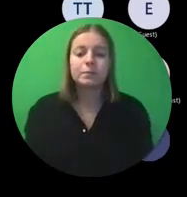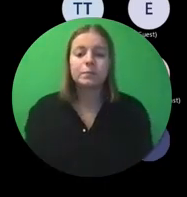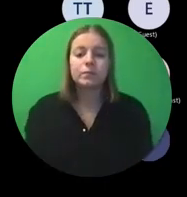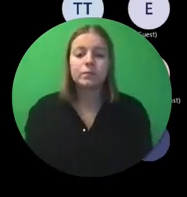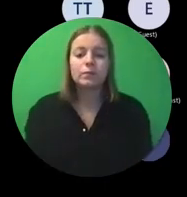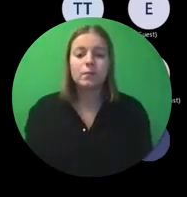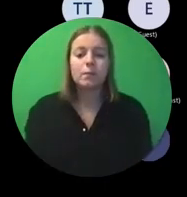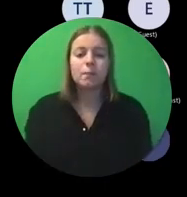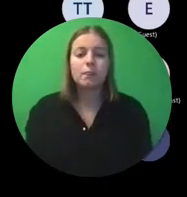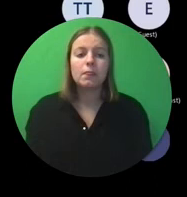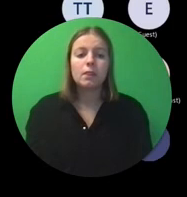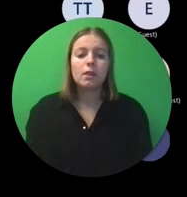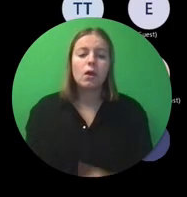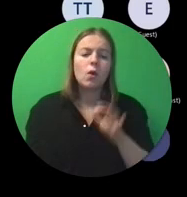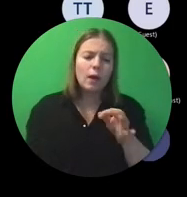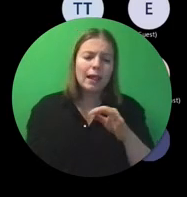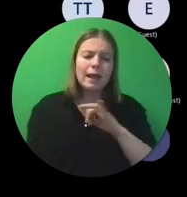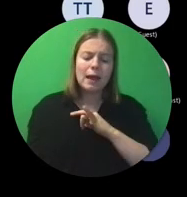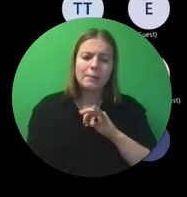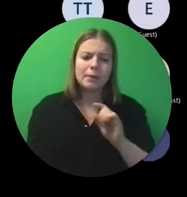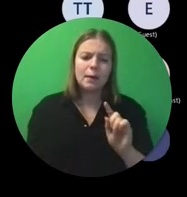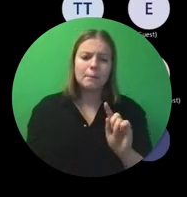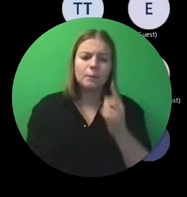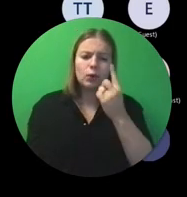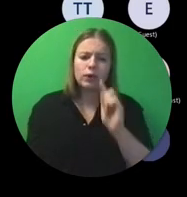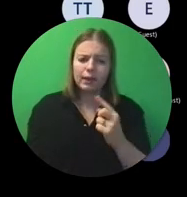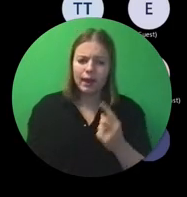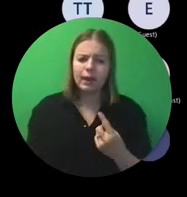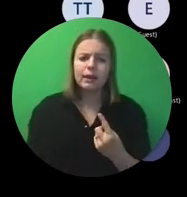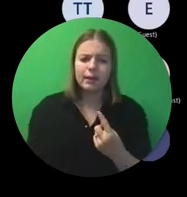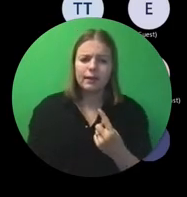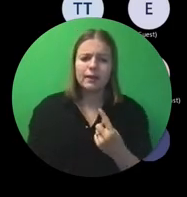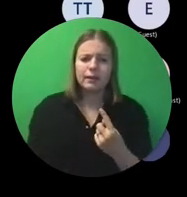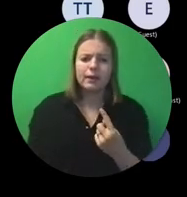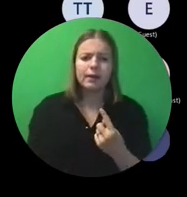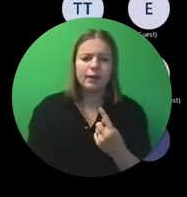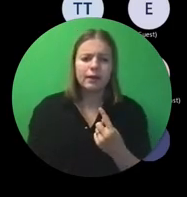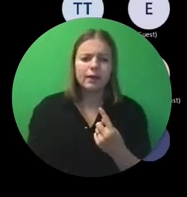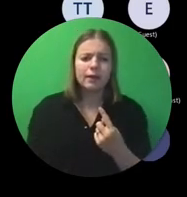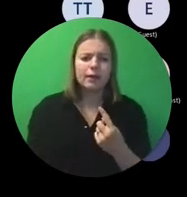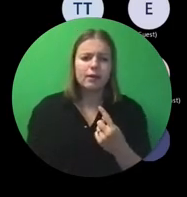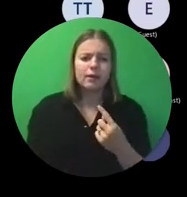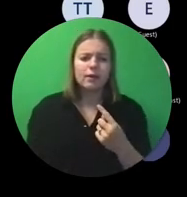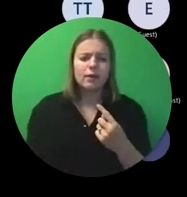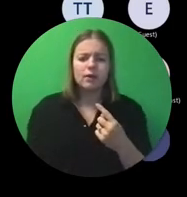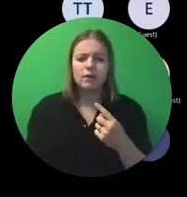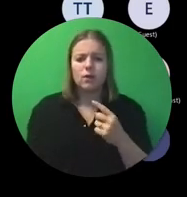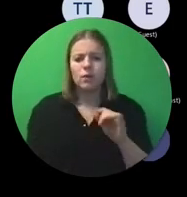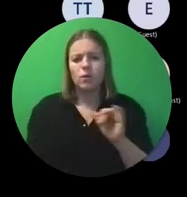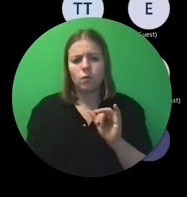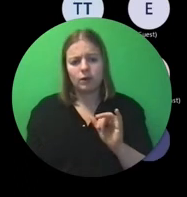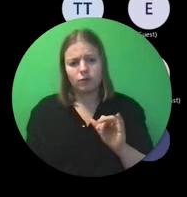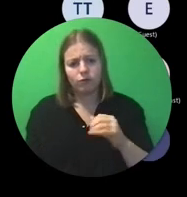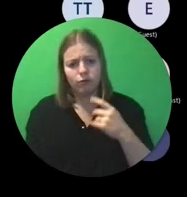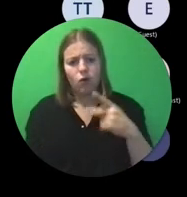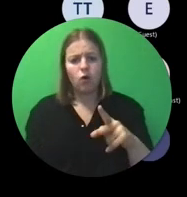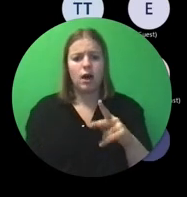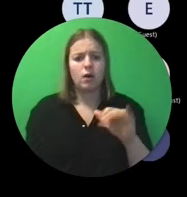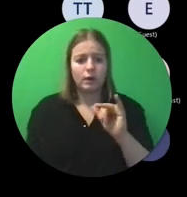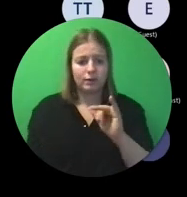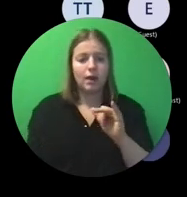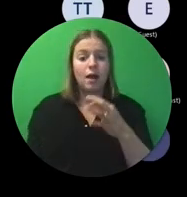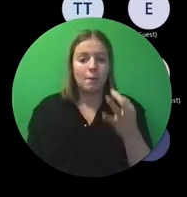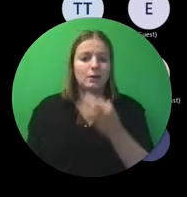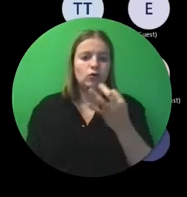Daar zit wel een prioriteit in, in die onderdelen. Degene die voorrang heeft op alle andere onderdelen, zijn die